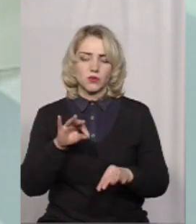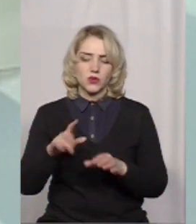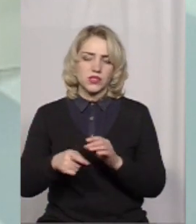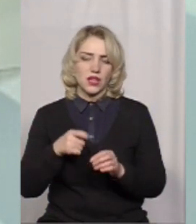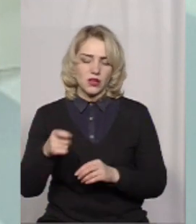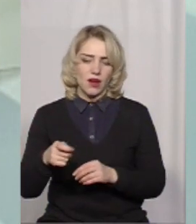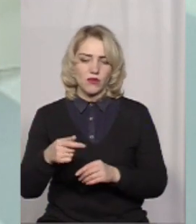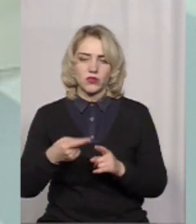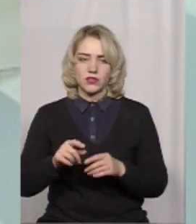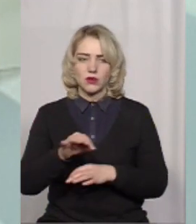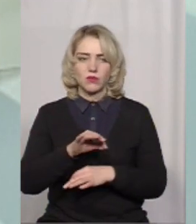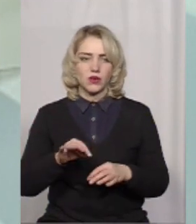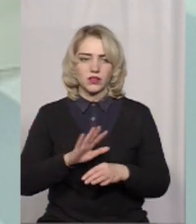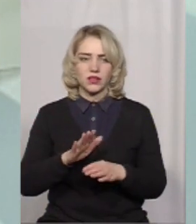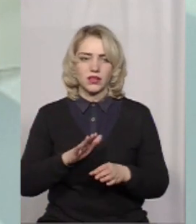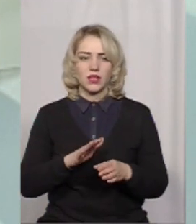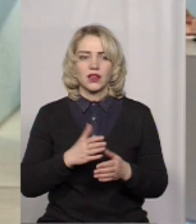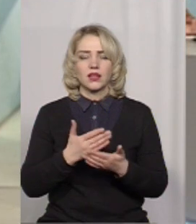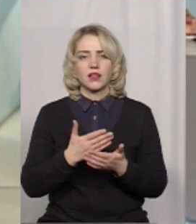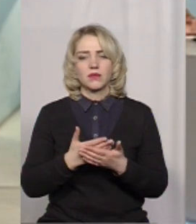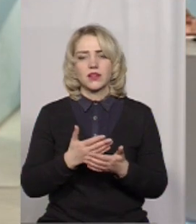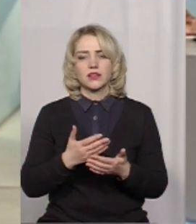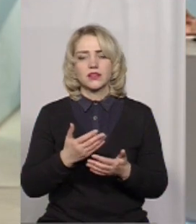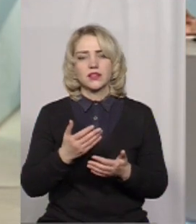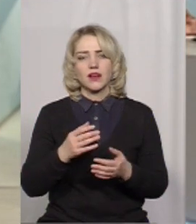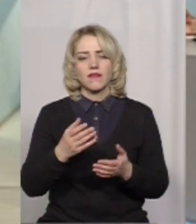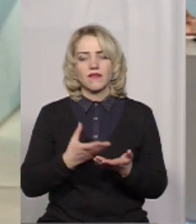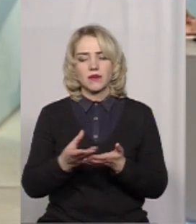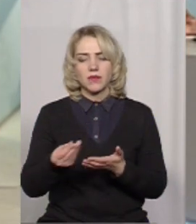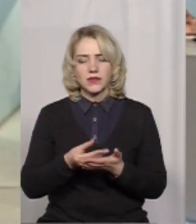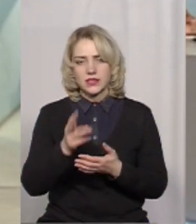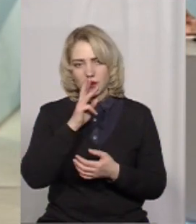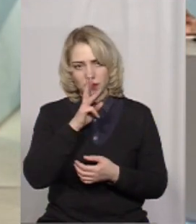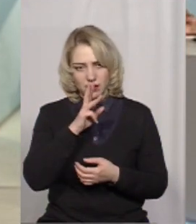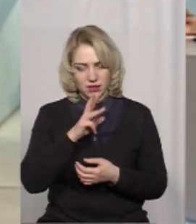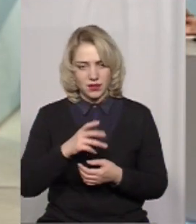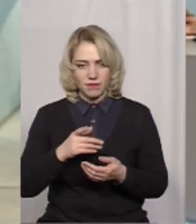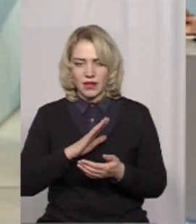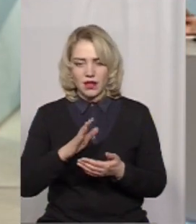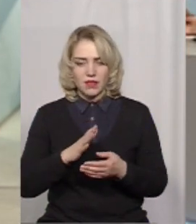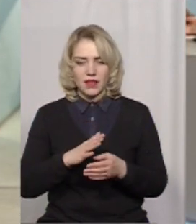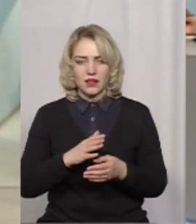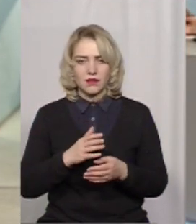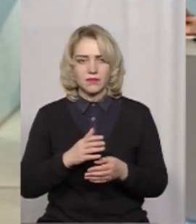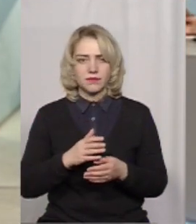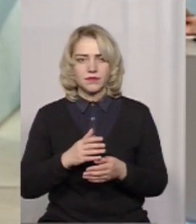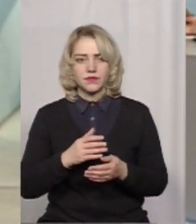проєкт не покривав витрати на оплати праці. Не покривав витрати,